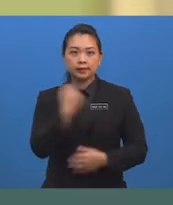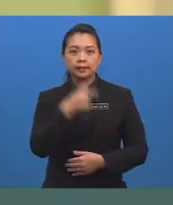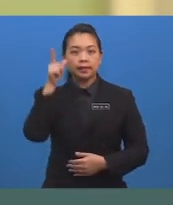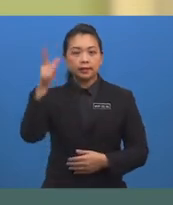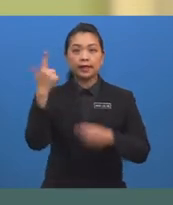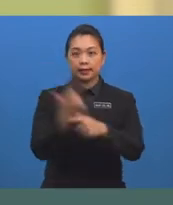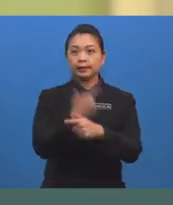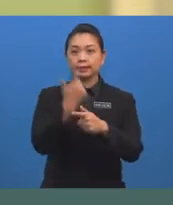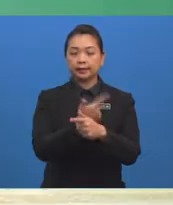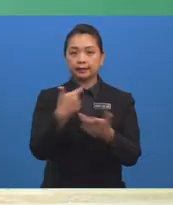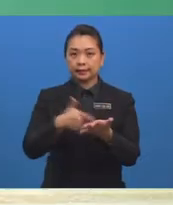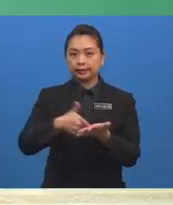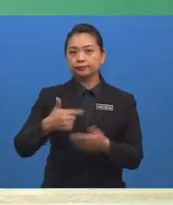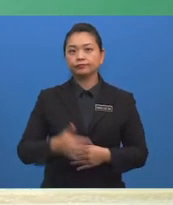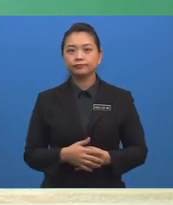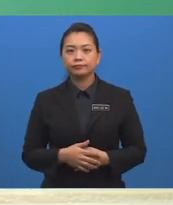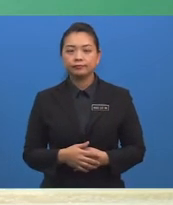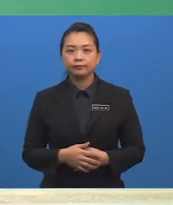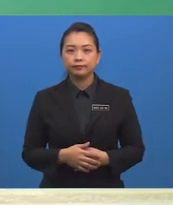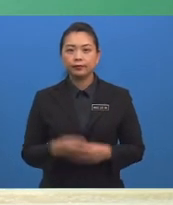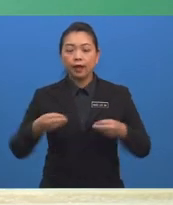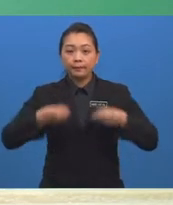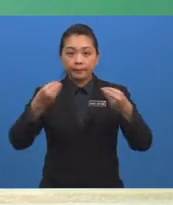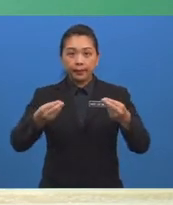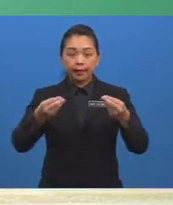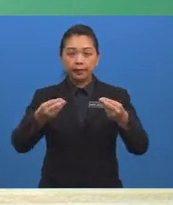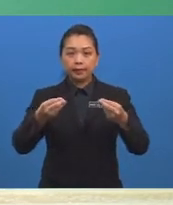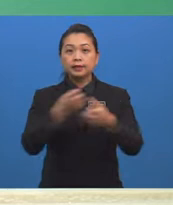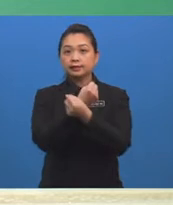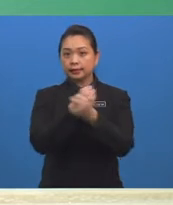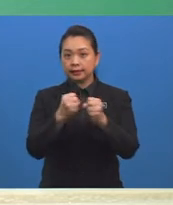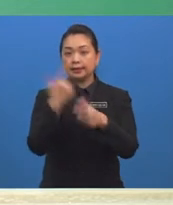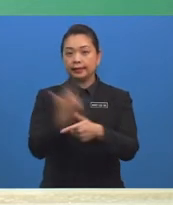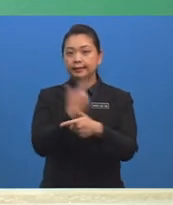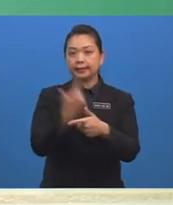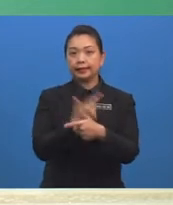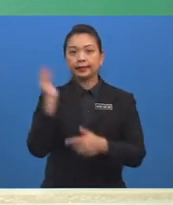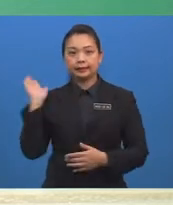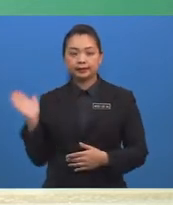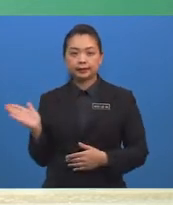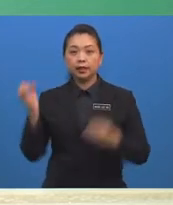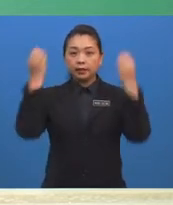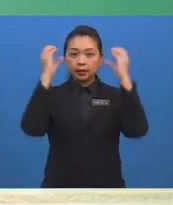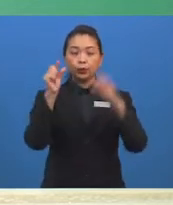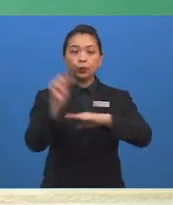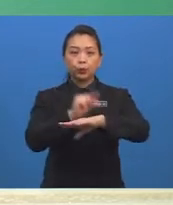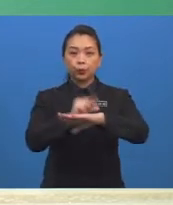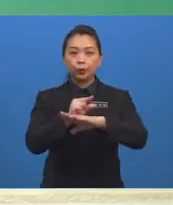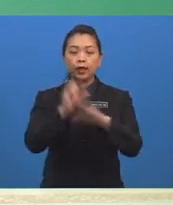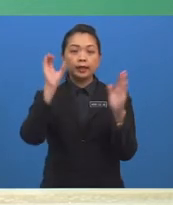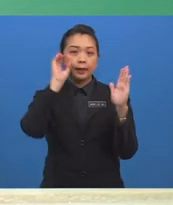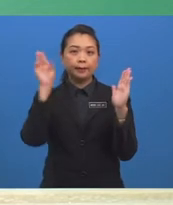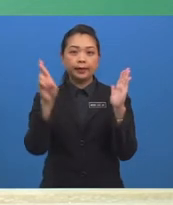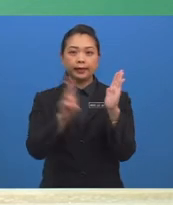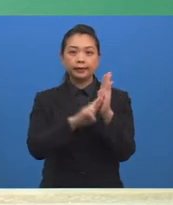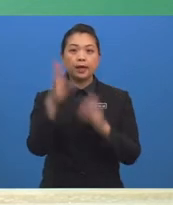latihan yang seterusnya Bagi penyelesaian untuk latihan ini Cikgu menggunakan gambar rajah